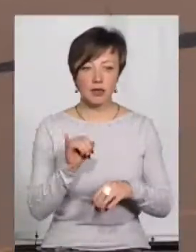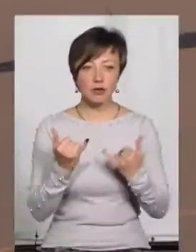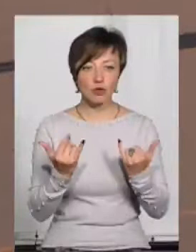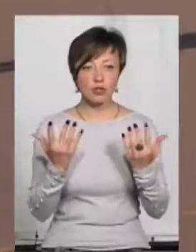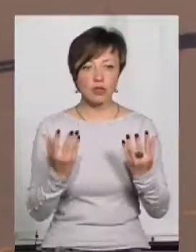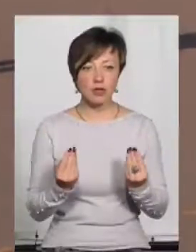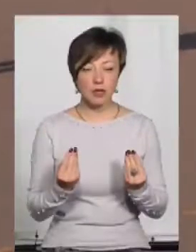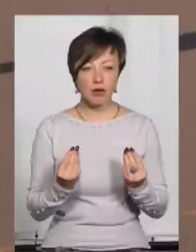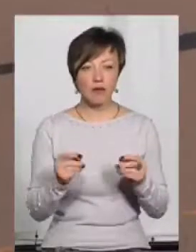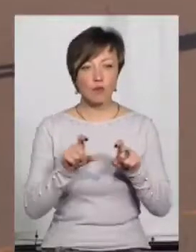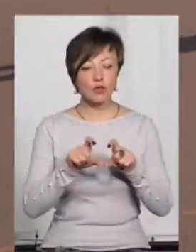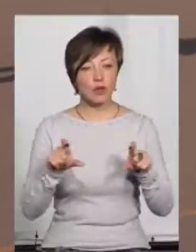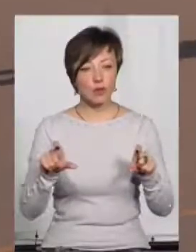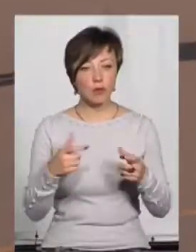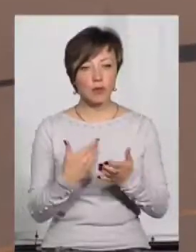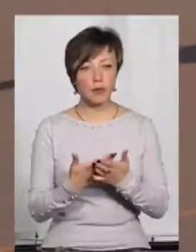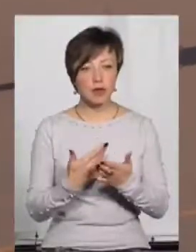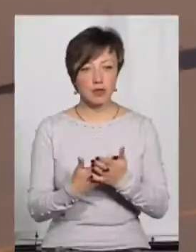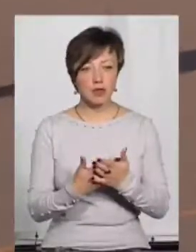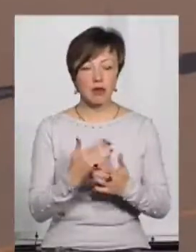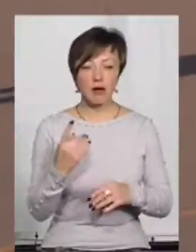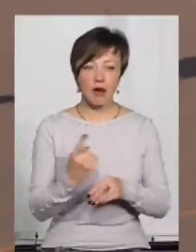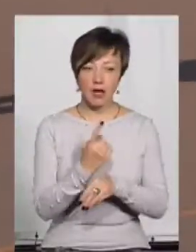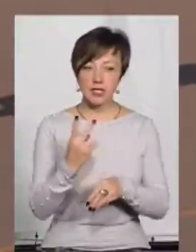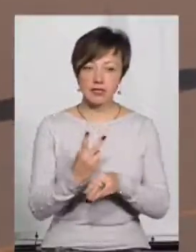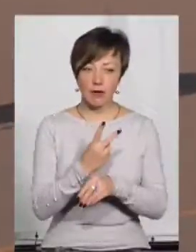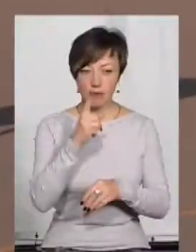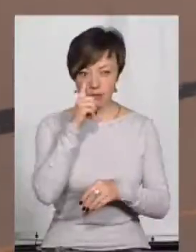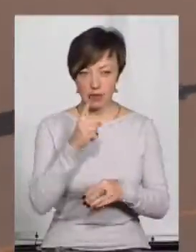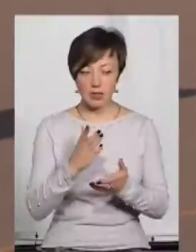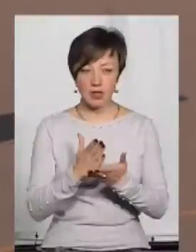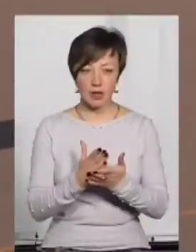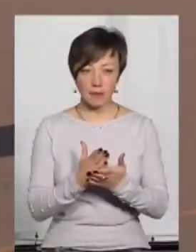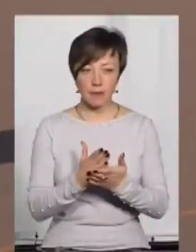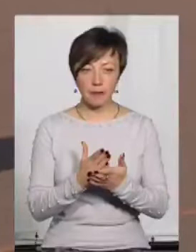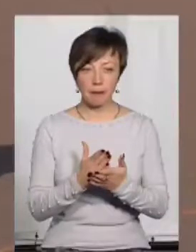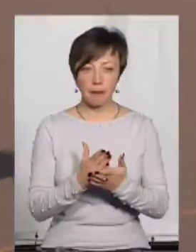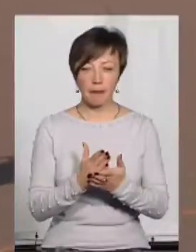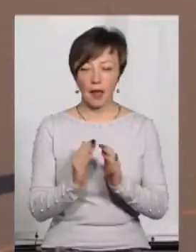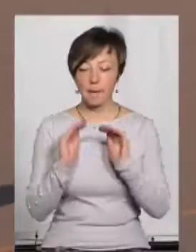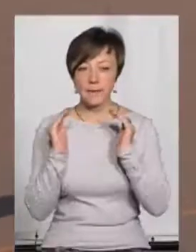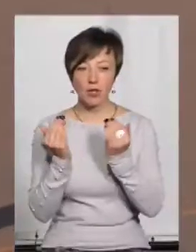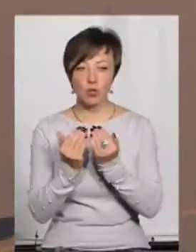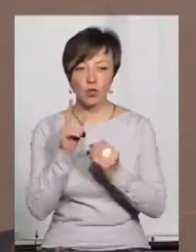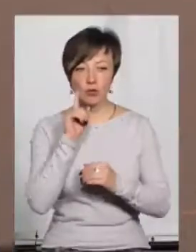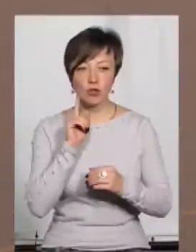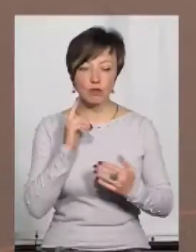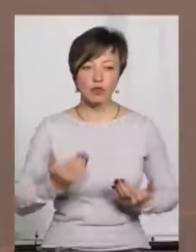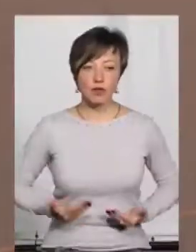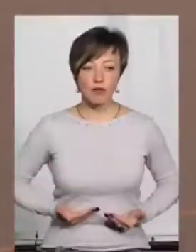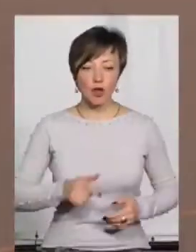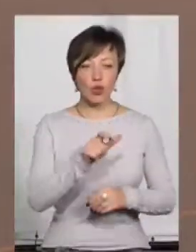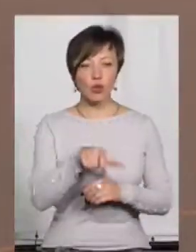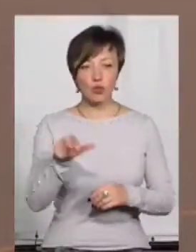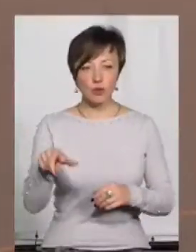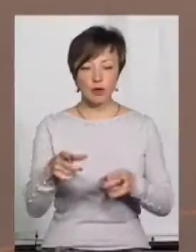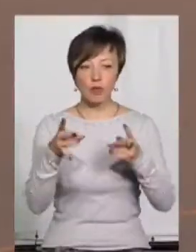день в установі, ну, приблизно раз-два в місяці, тому що в установі є притулок, тимчасового проживання проживають люди,